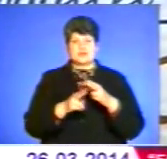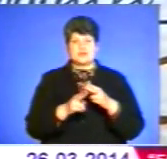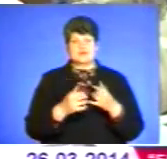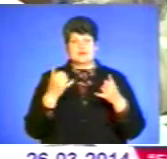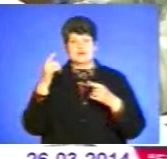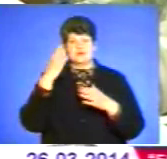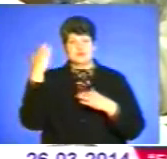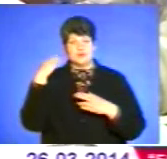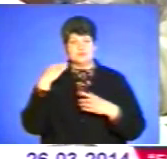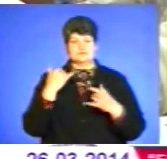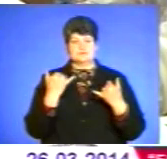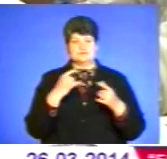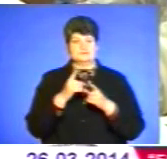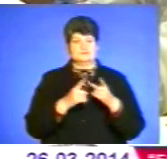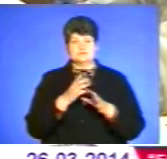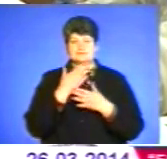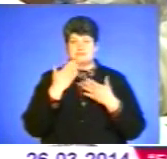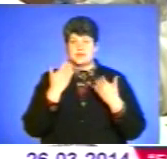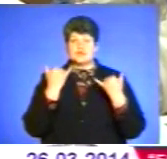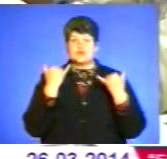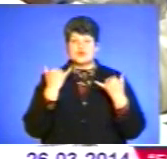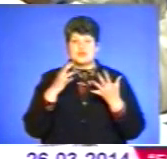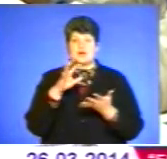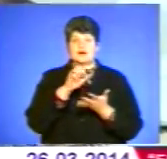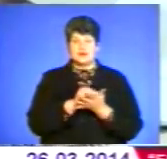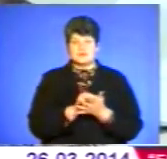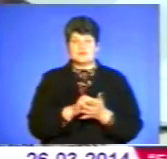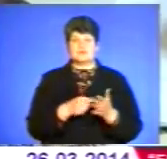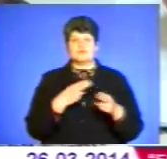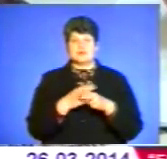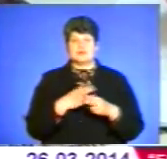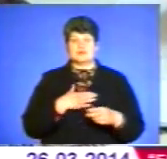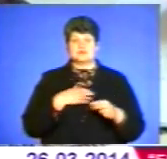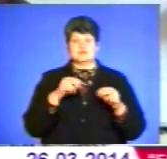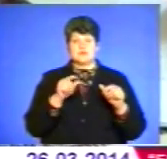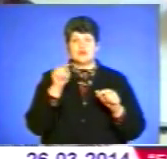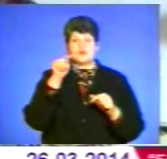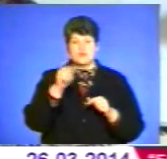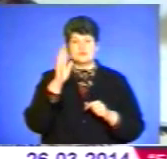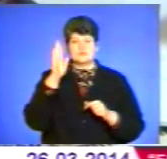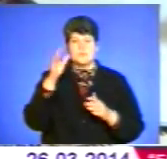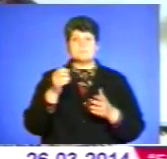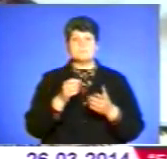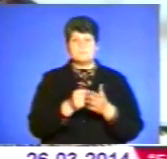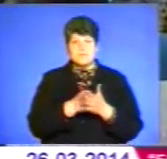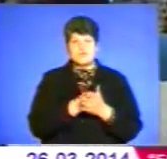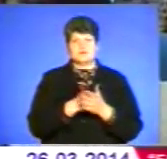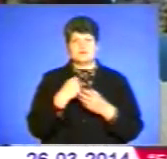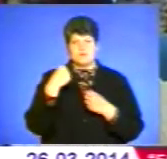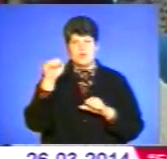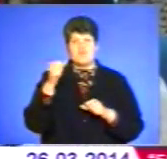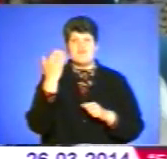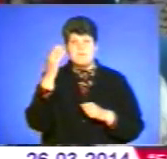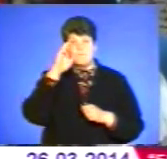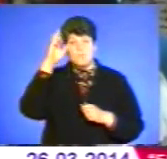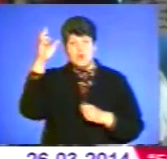прийдешніми поколіннями. І коли сьогодні агресор загрожує нашій землі, його пророче – «Борітись поборете, вам Бог